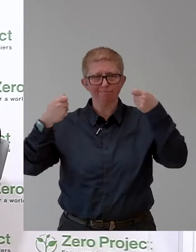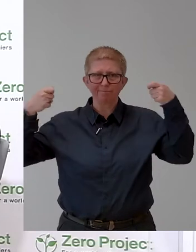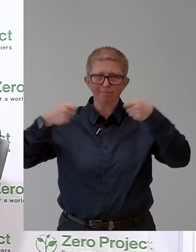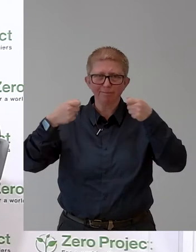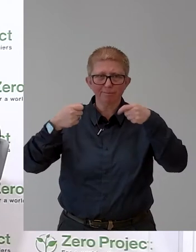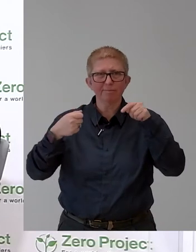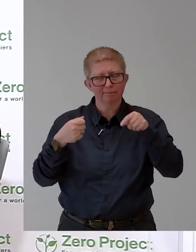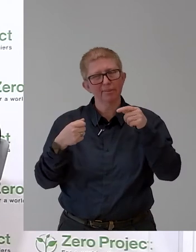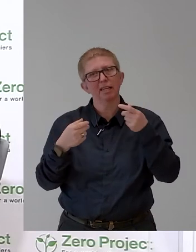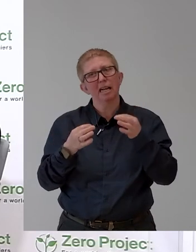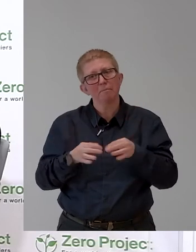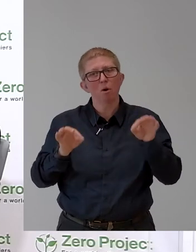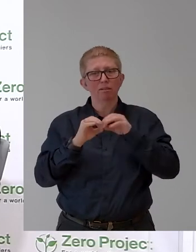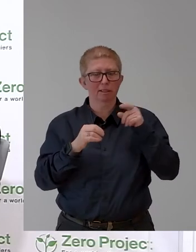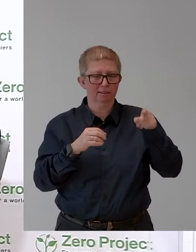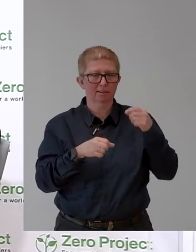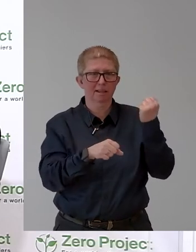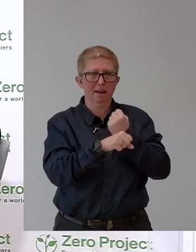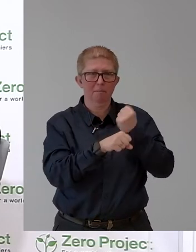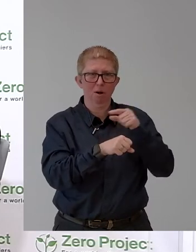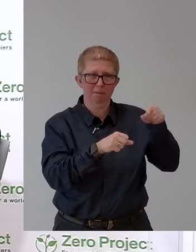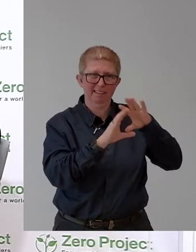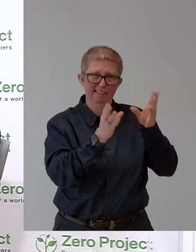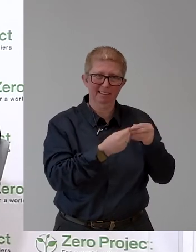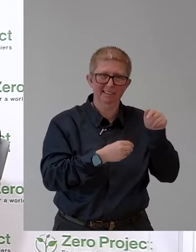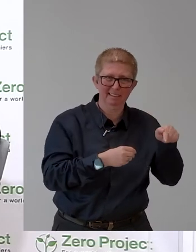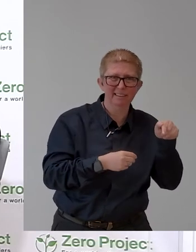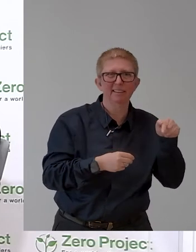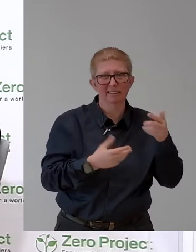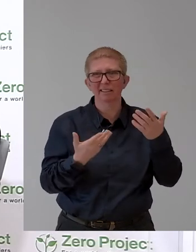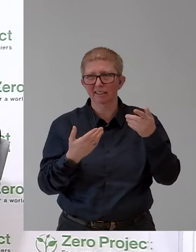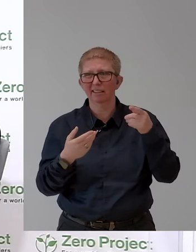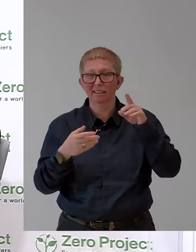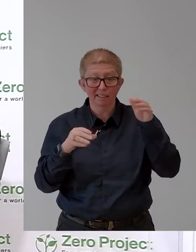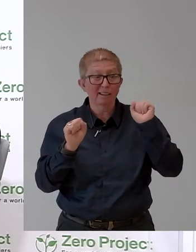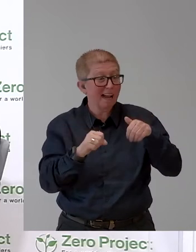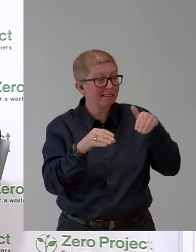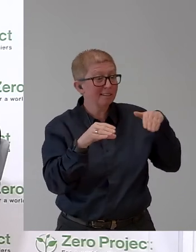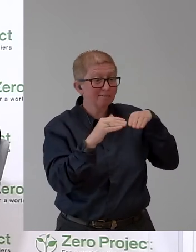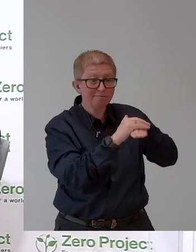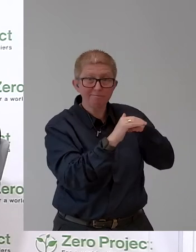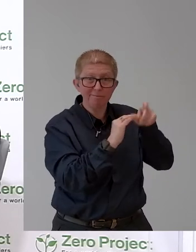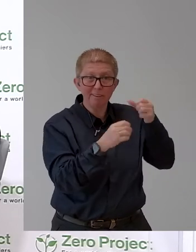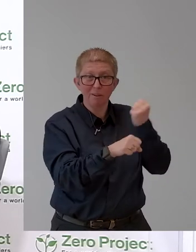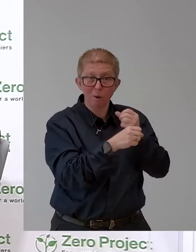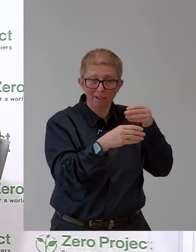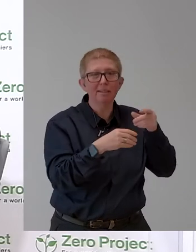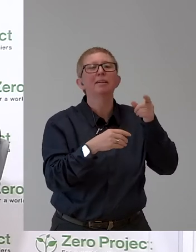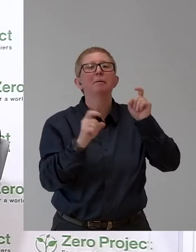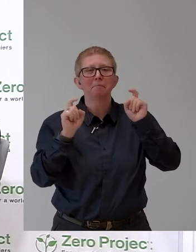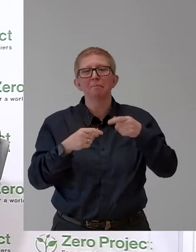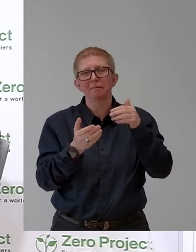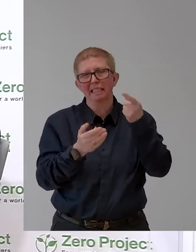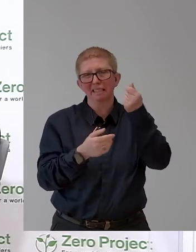hat das Sozialministerium 40 Millionen Euro mehr am Budget investiert, in Individualförderungen als auch